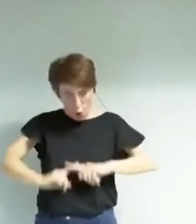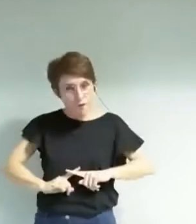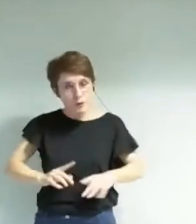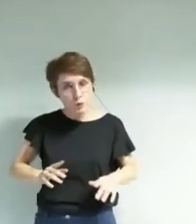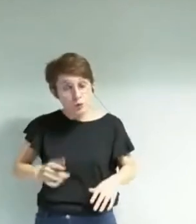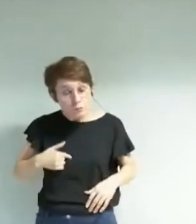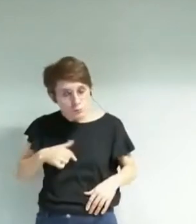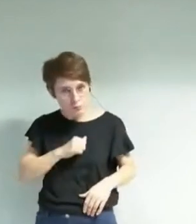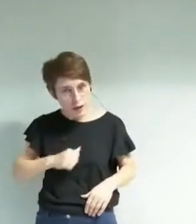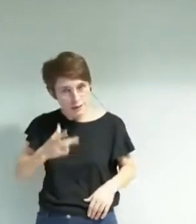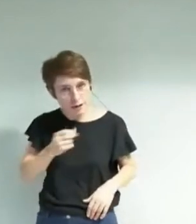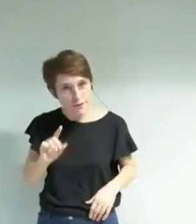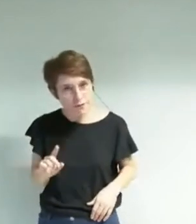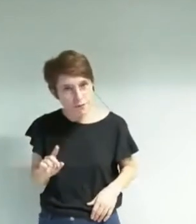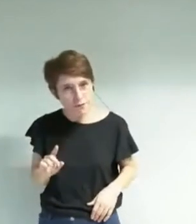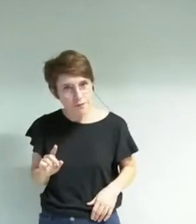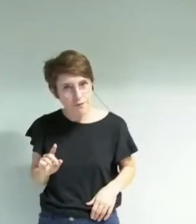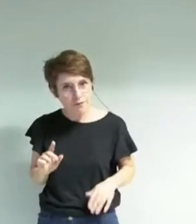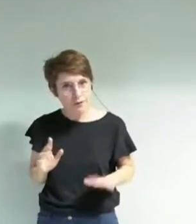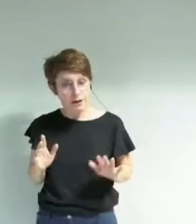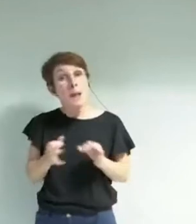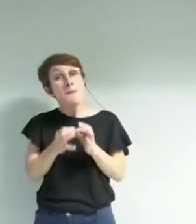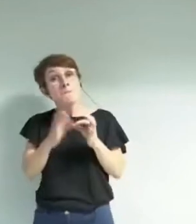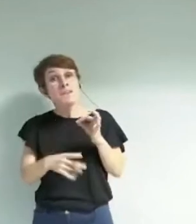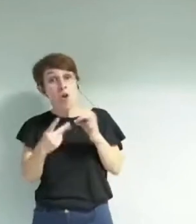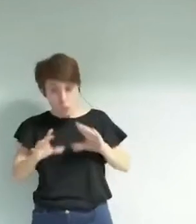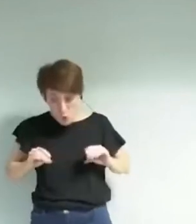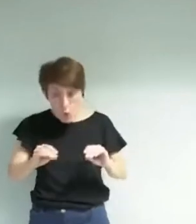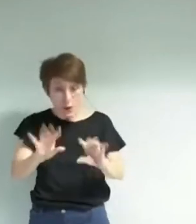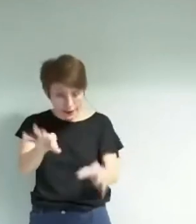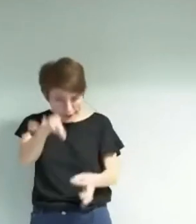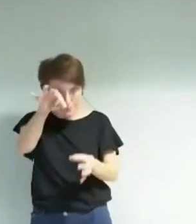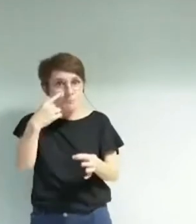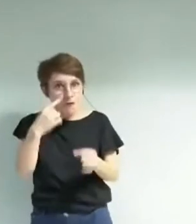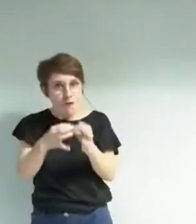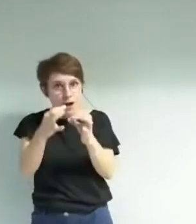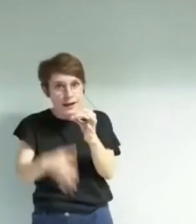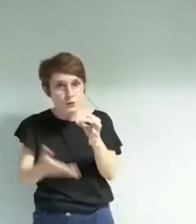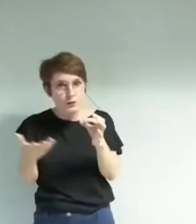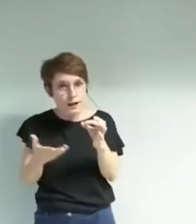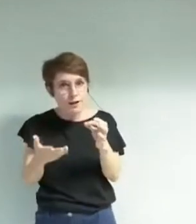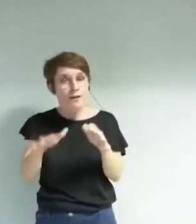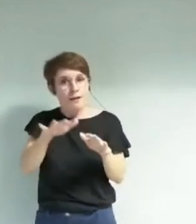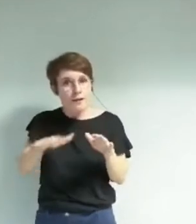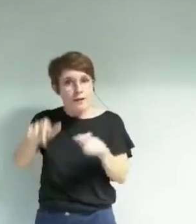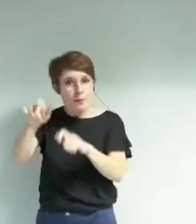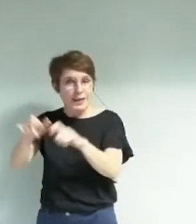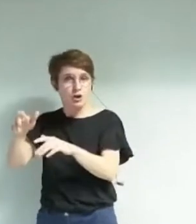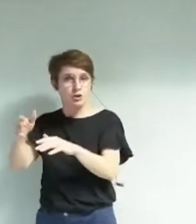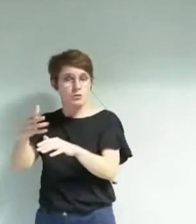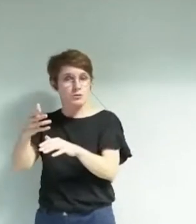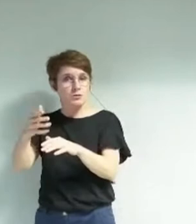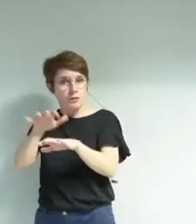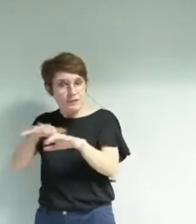est la réalité de votre bilan, de votre projet et de ce que disent non seulement les acteurs du territoire mais